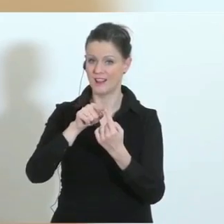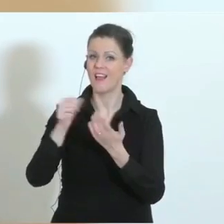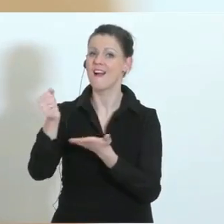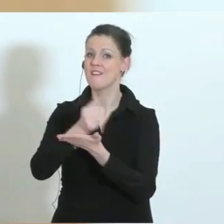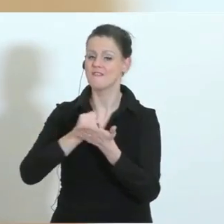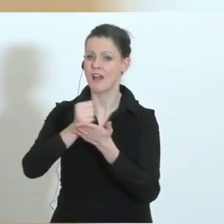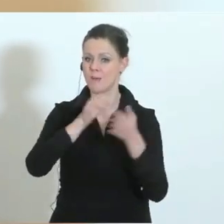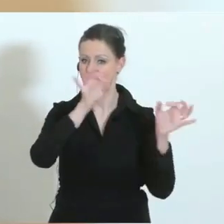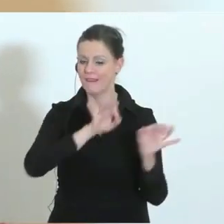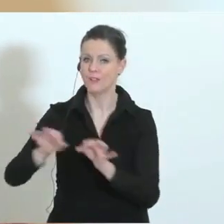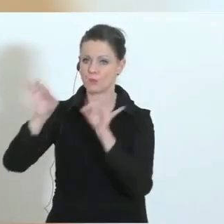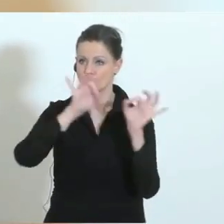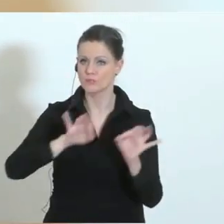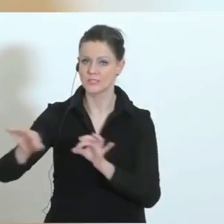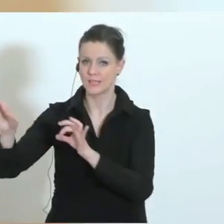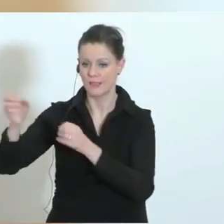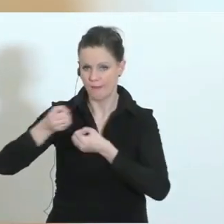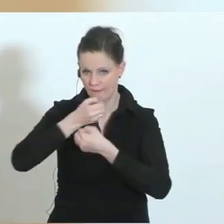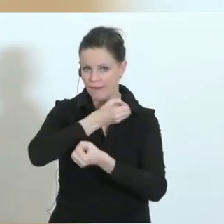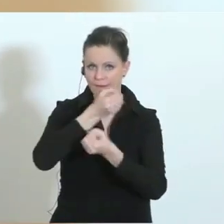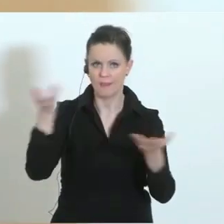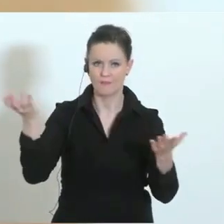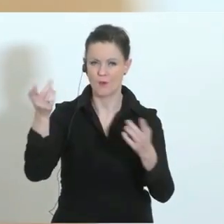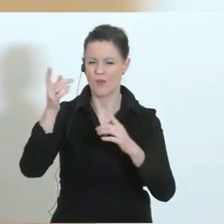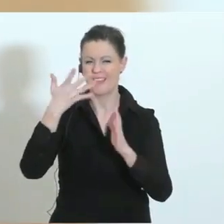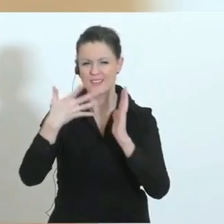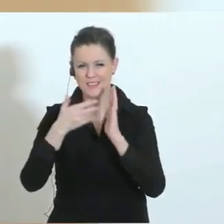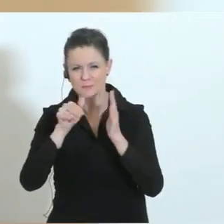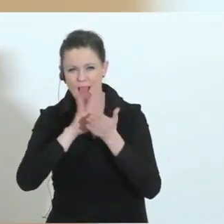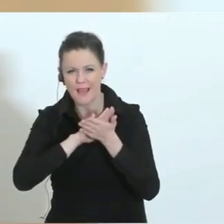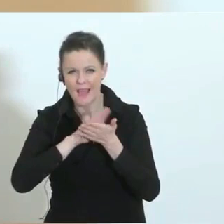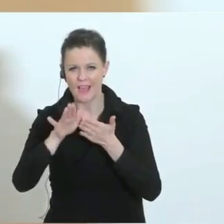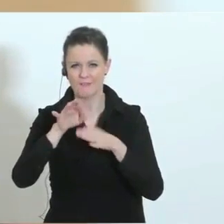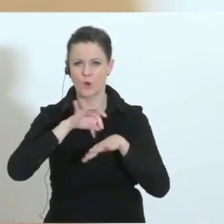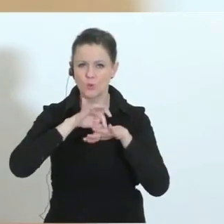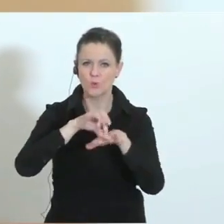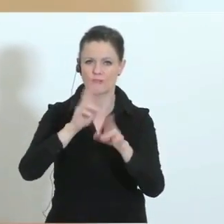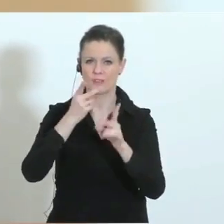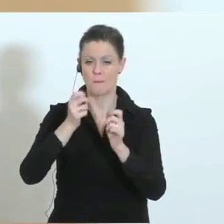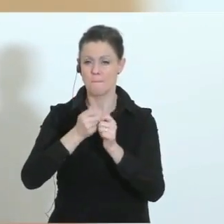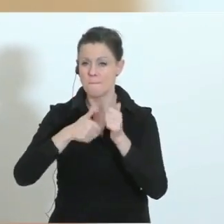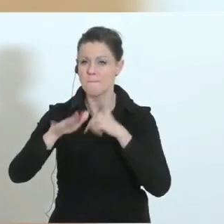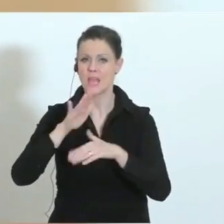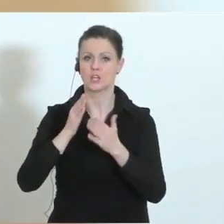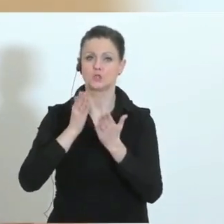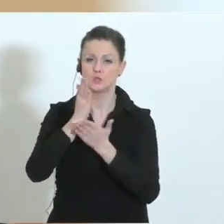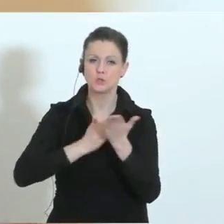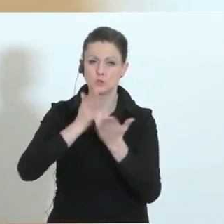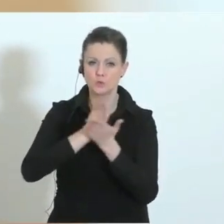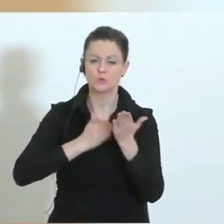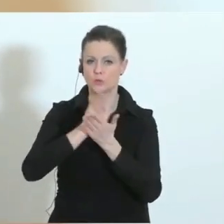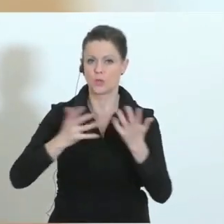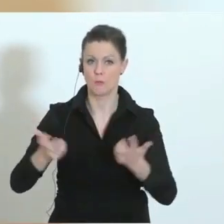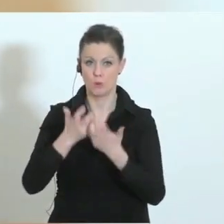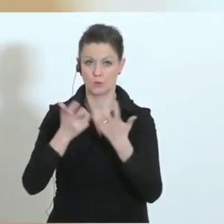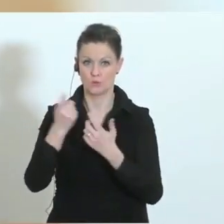haben, dass die Tests einfacher werden, dass sie in größeren Stückzahlen produziert werden. Und wir haben